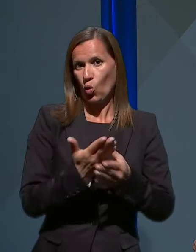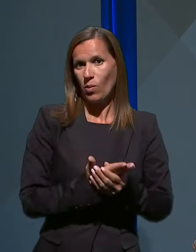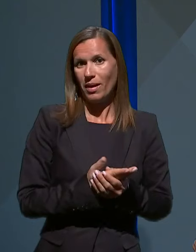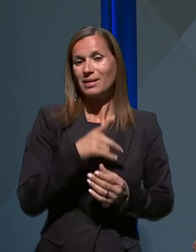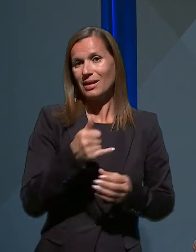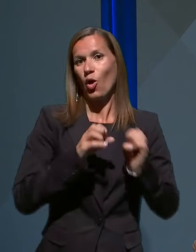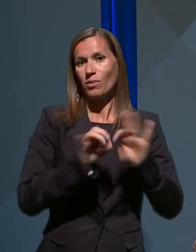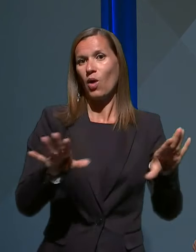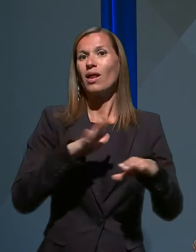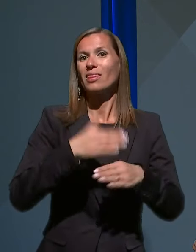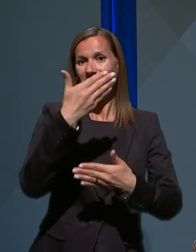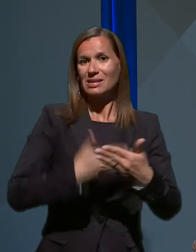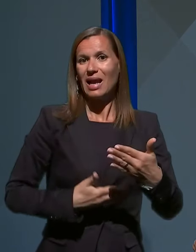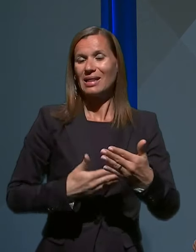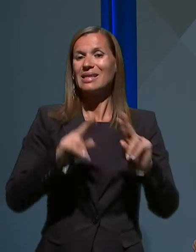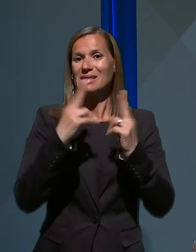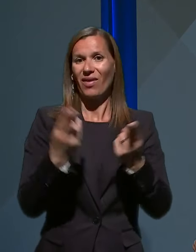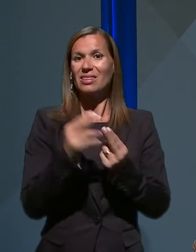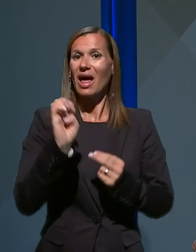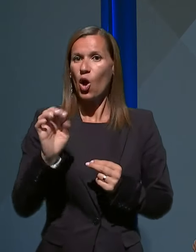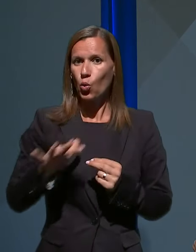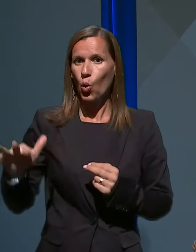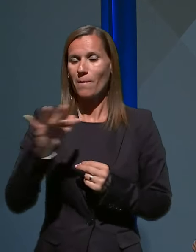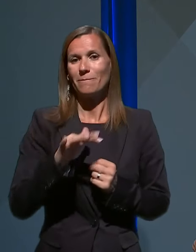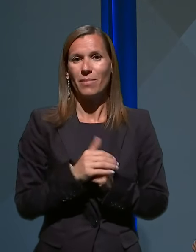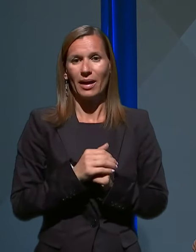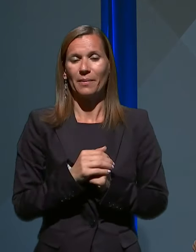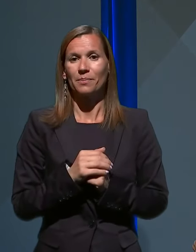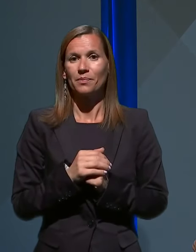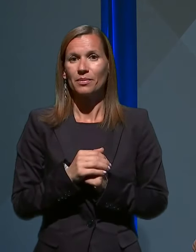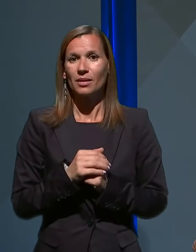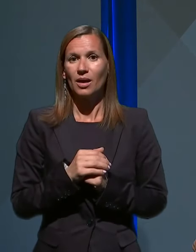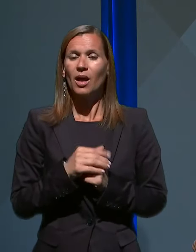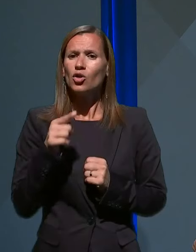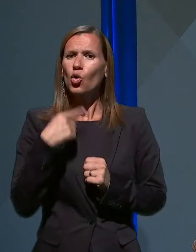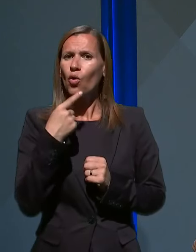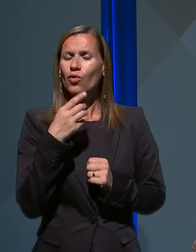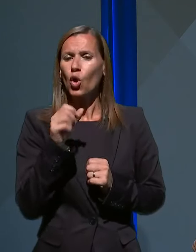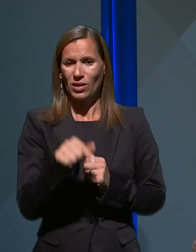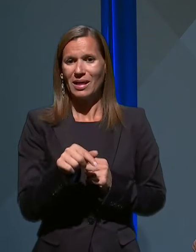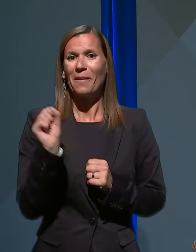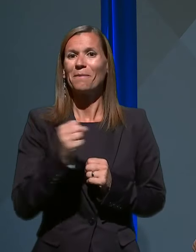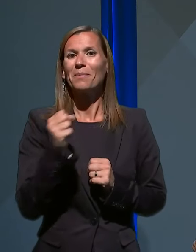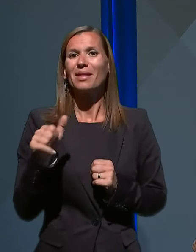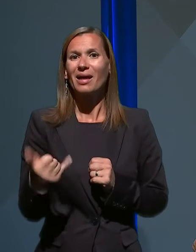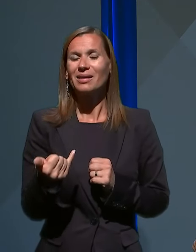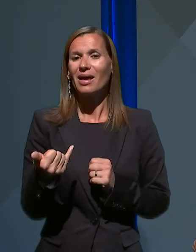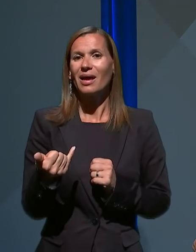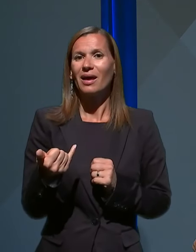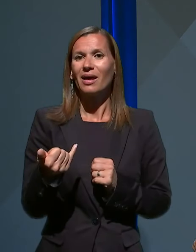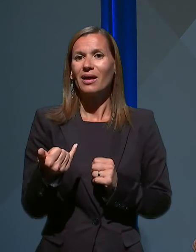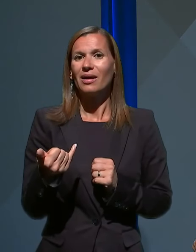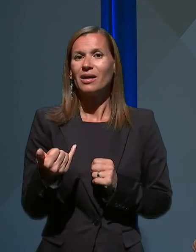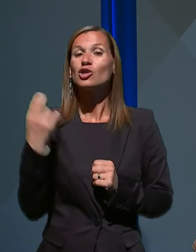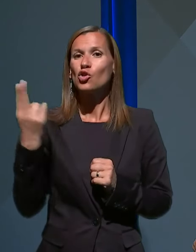strani sveta Evrope, na platformi sveta Evrope. govori o tem, da je torej,